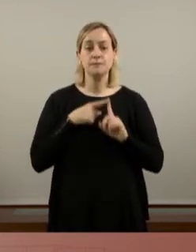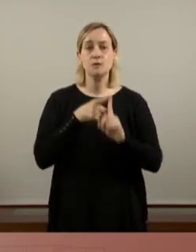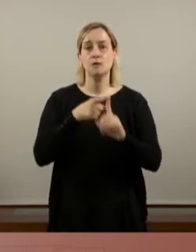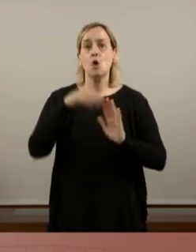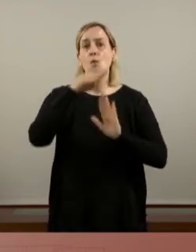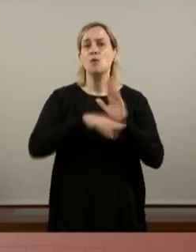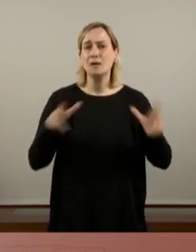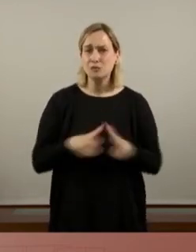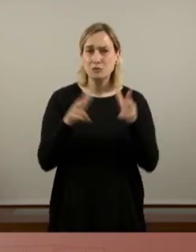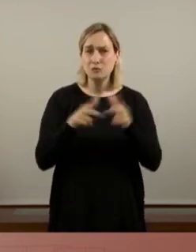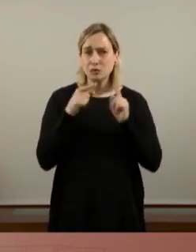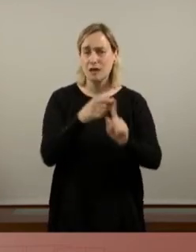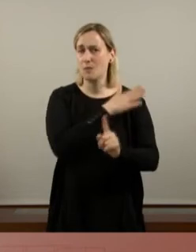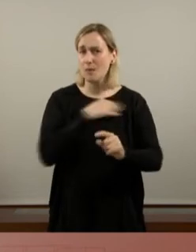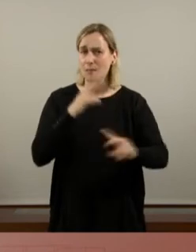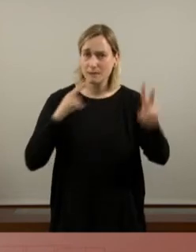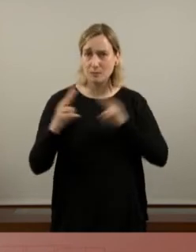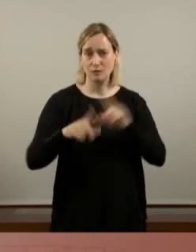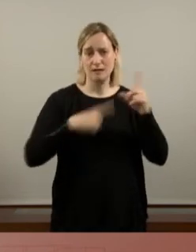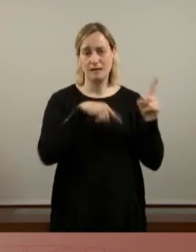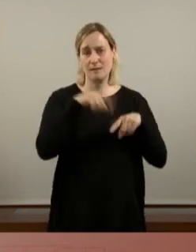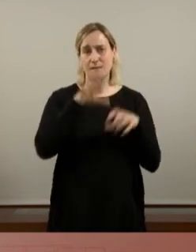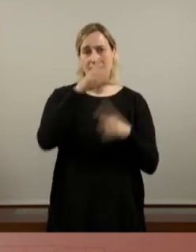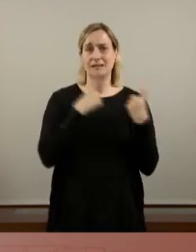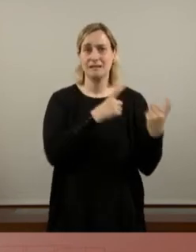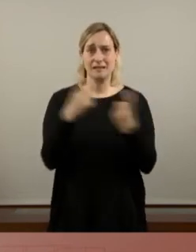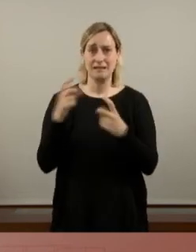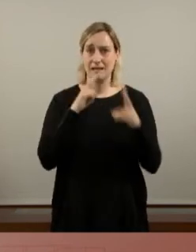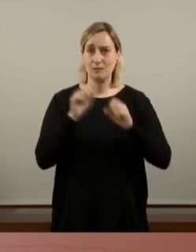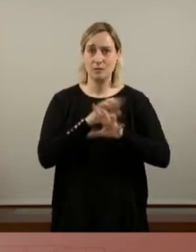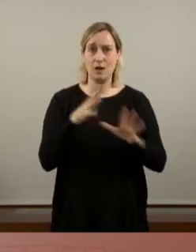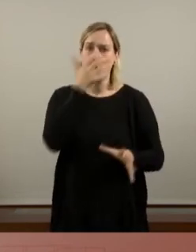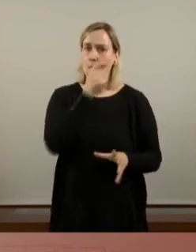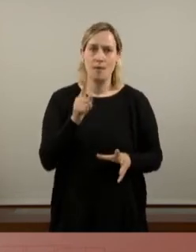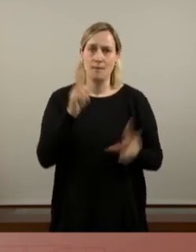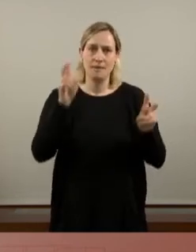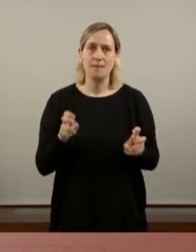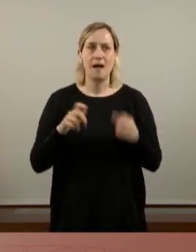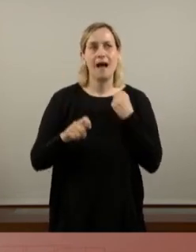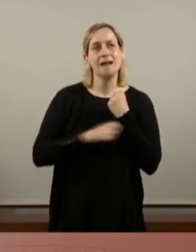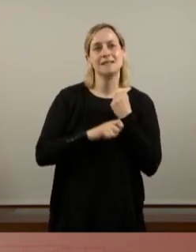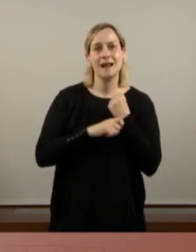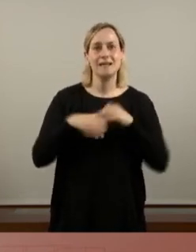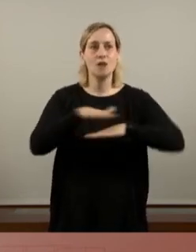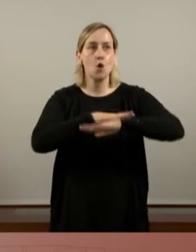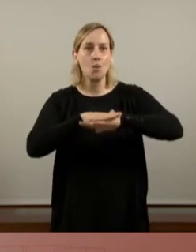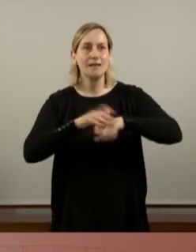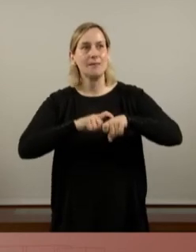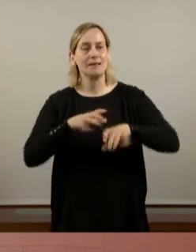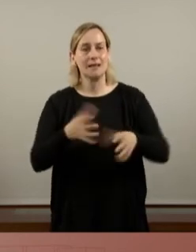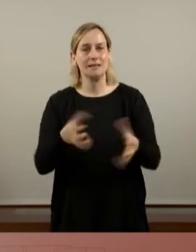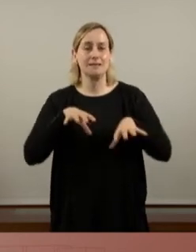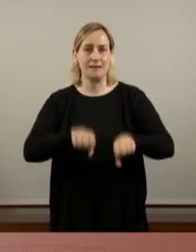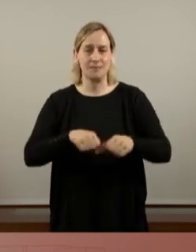que doni resposta a les necessitats del país. No es pot adoptar una estratègia governamentalista,